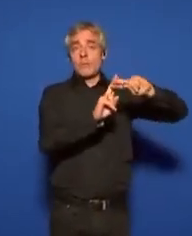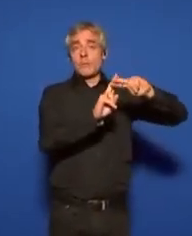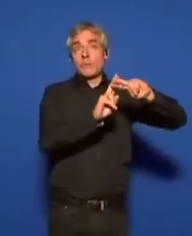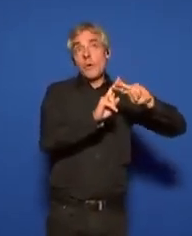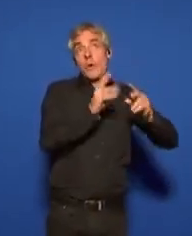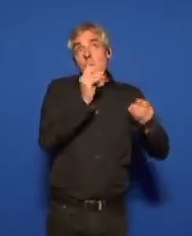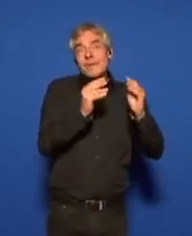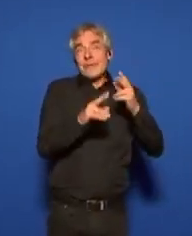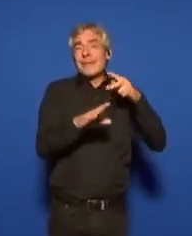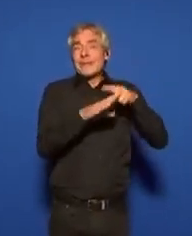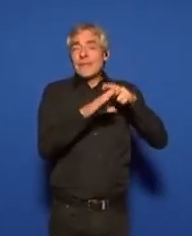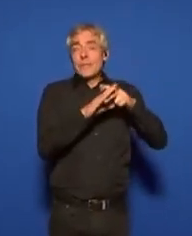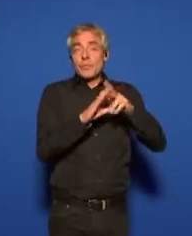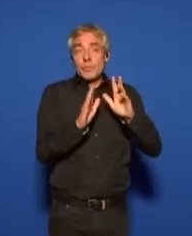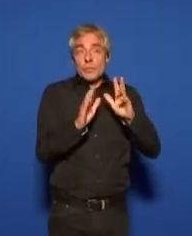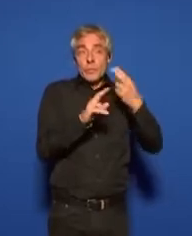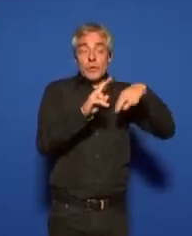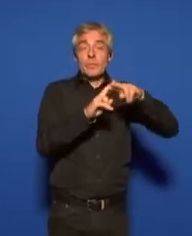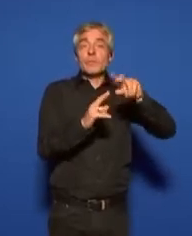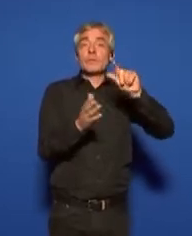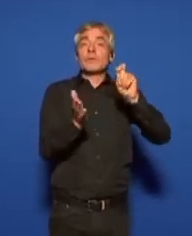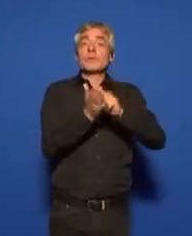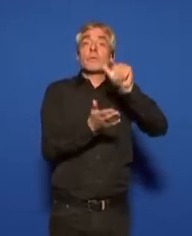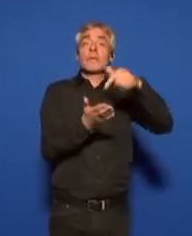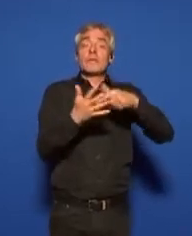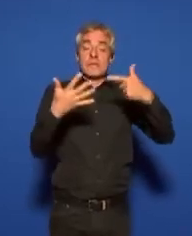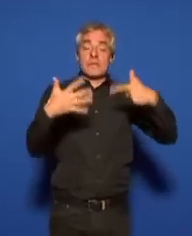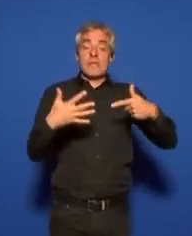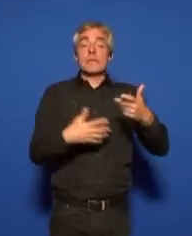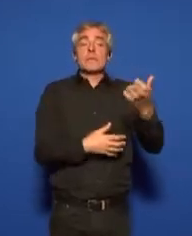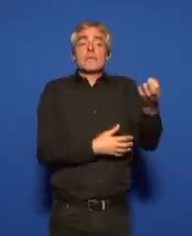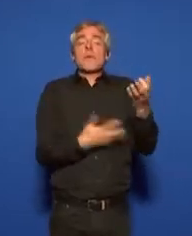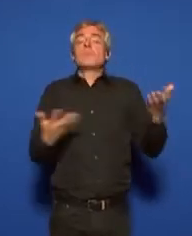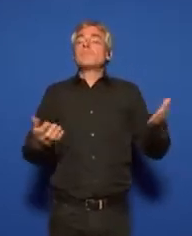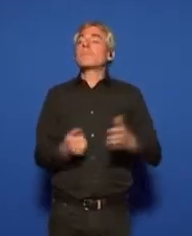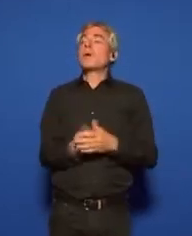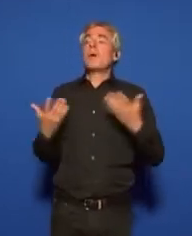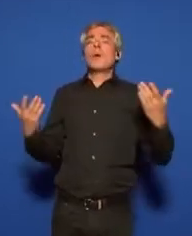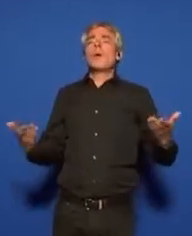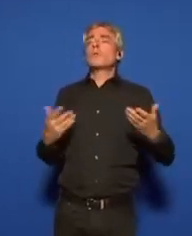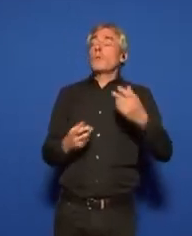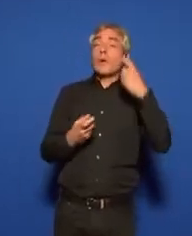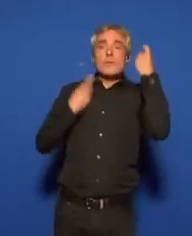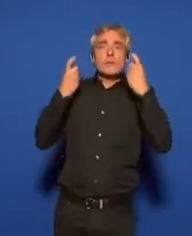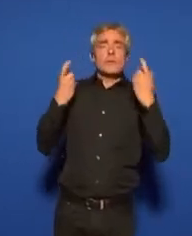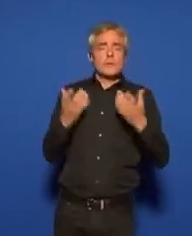ou un espoir de réponse en 2017, c'est est-ce que le modèle français